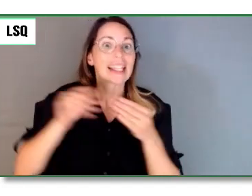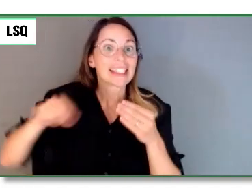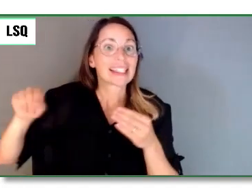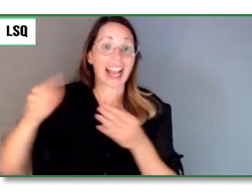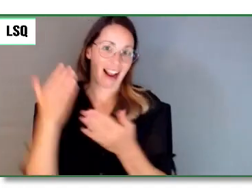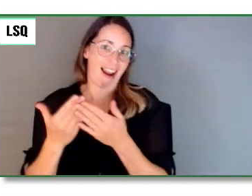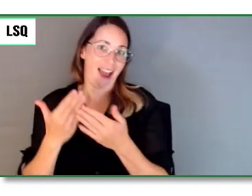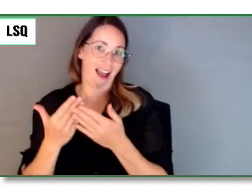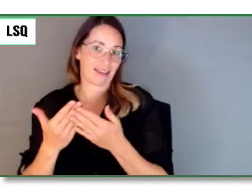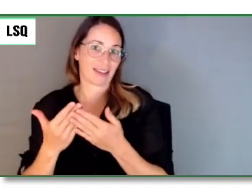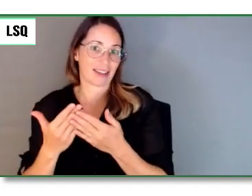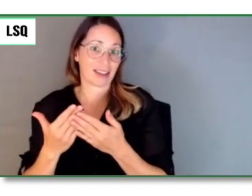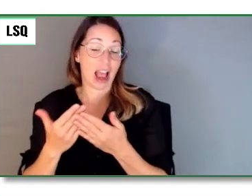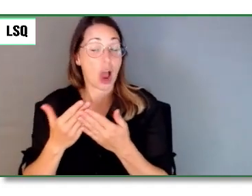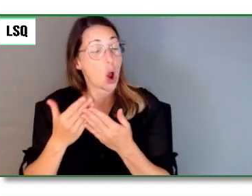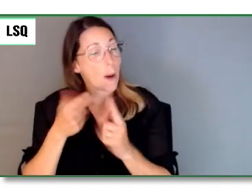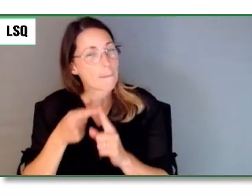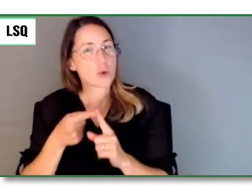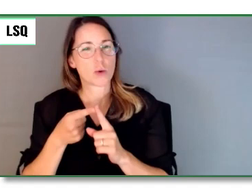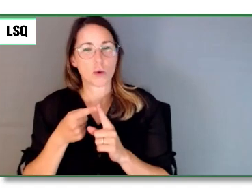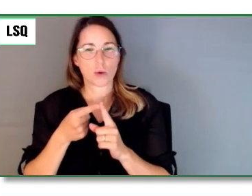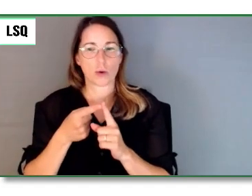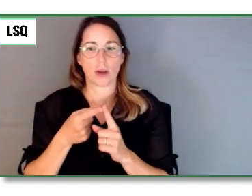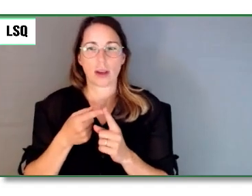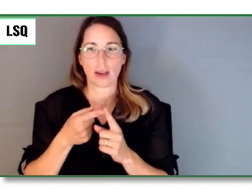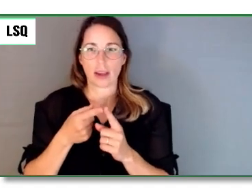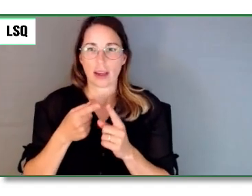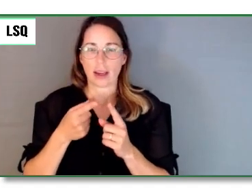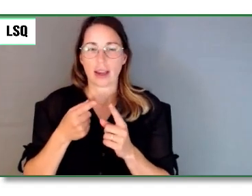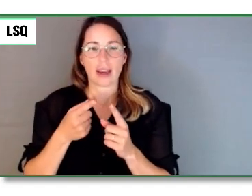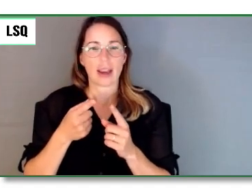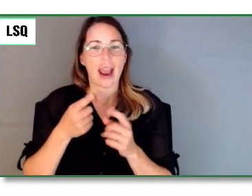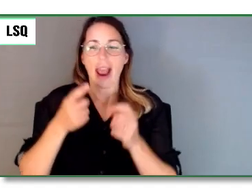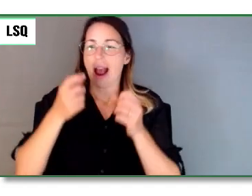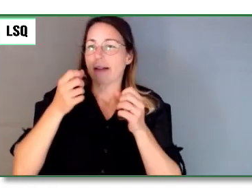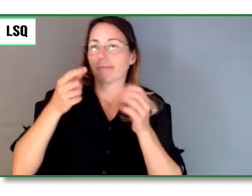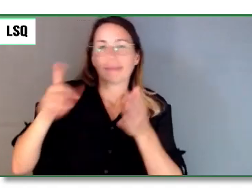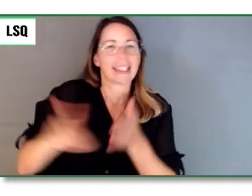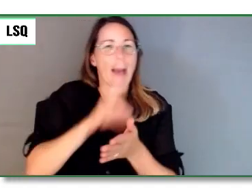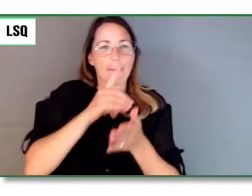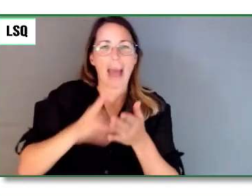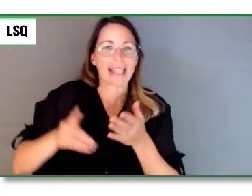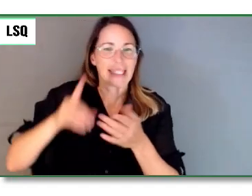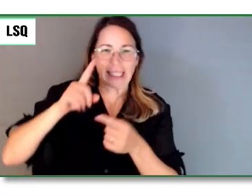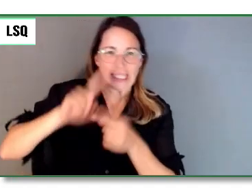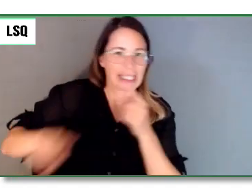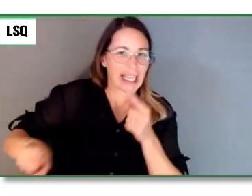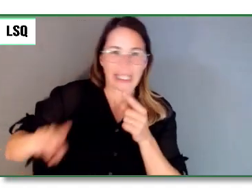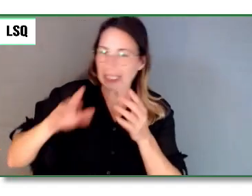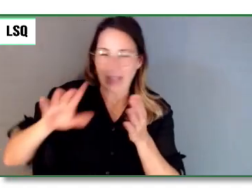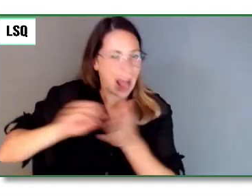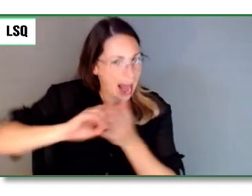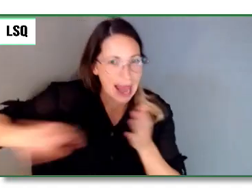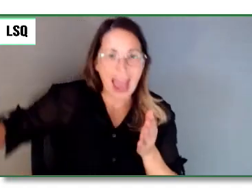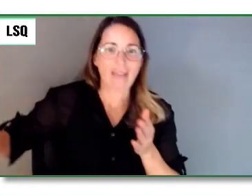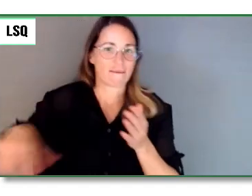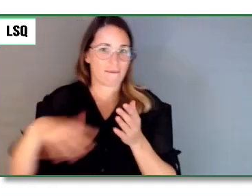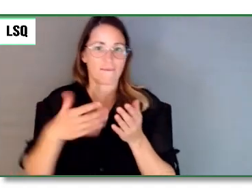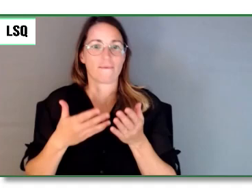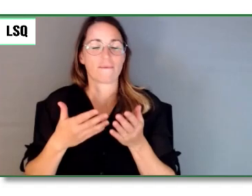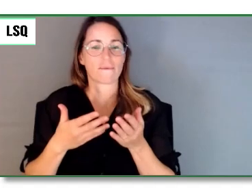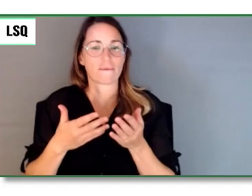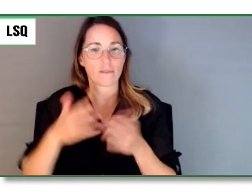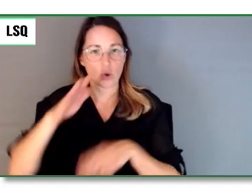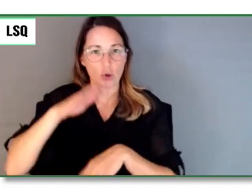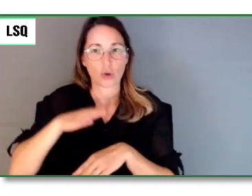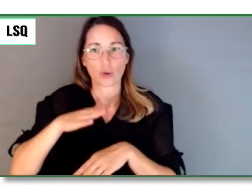et parler du handicap dans la création littéraire sur la nature et